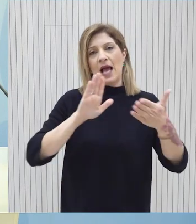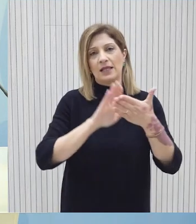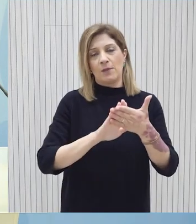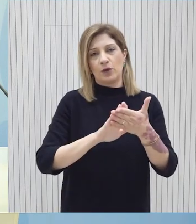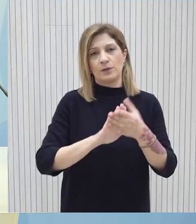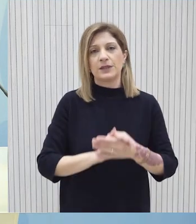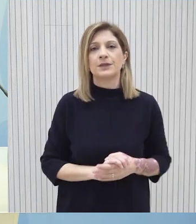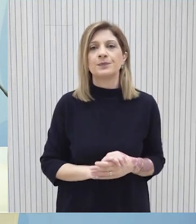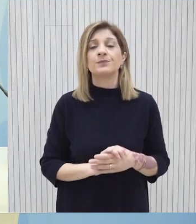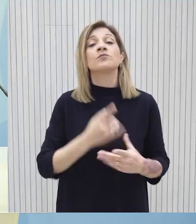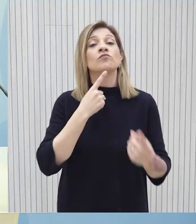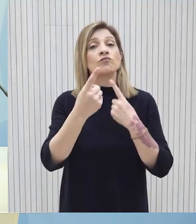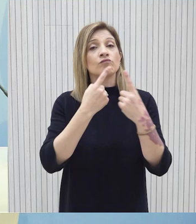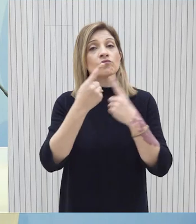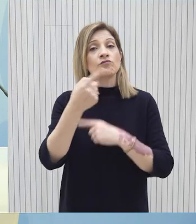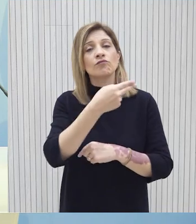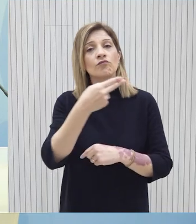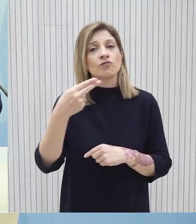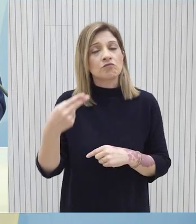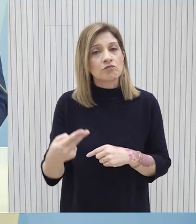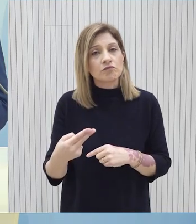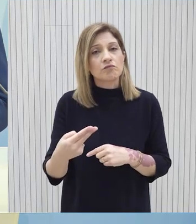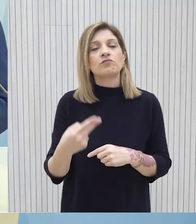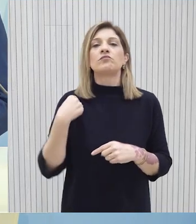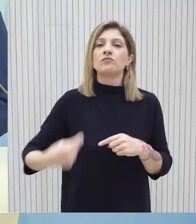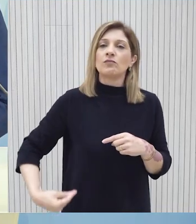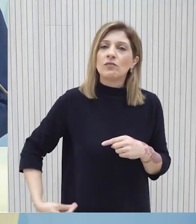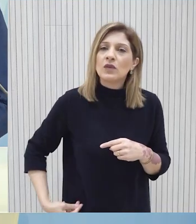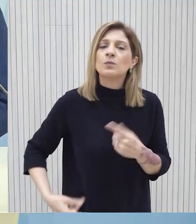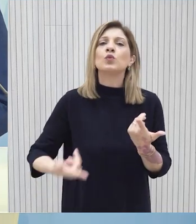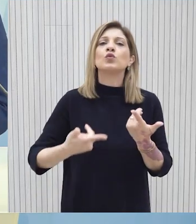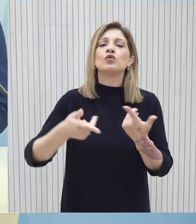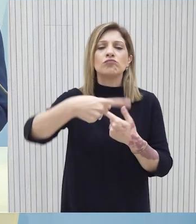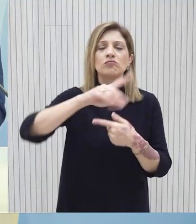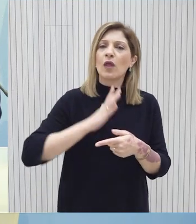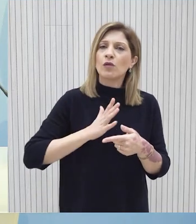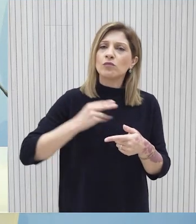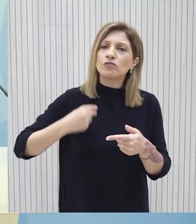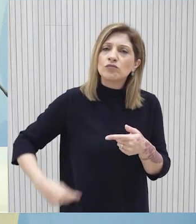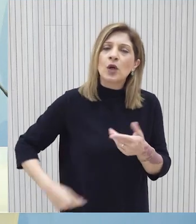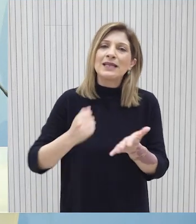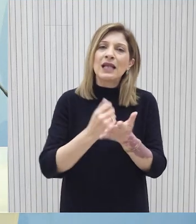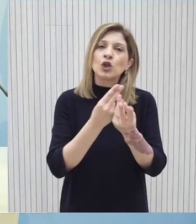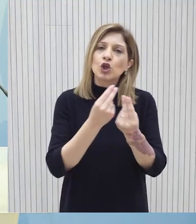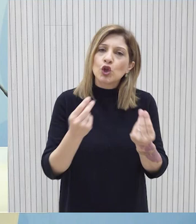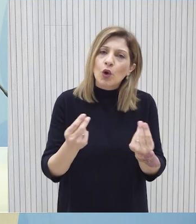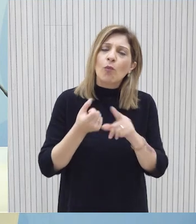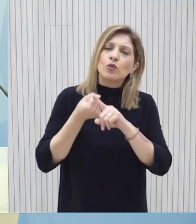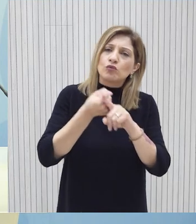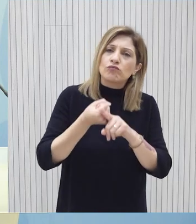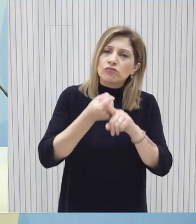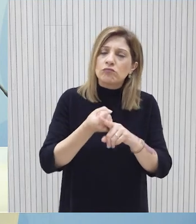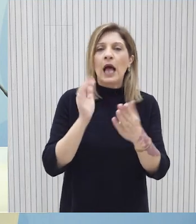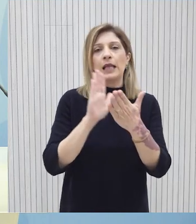του ζητήματος Συζητήθηκαν επίσης θέματα που απασχολούν τους Δήμους και τους Δημότες τους και συγκεκριμένοι τρόποι που μπορούν να τεθούν σε τροχιά